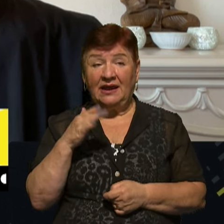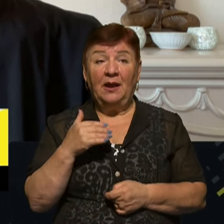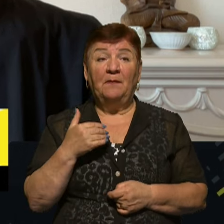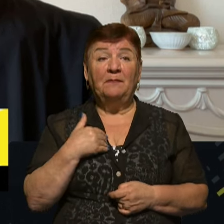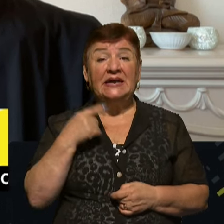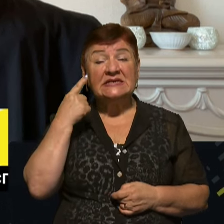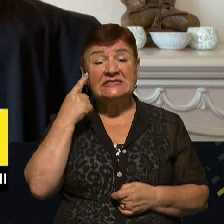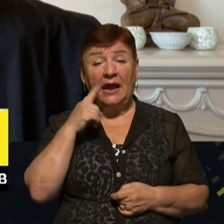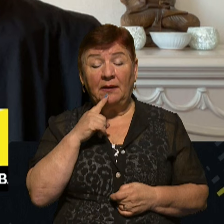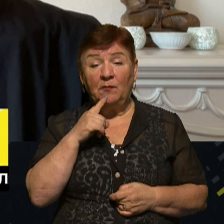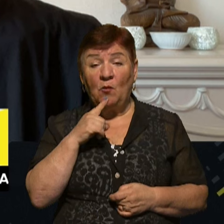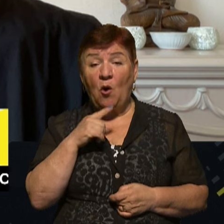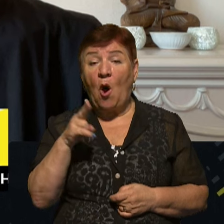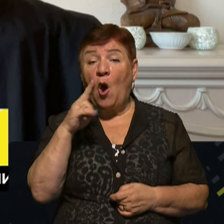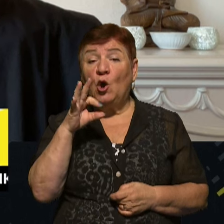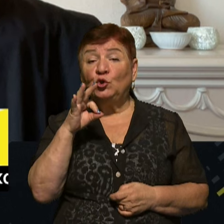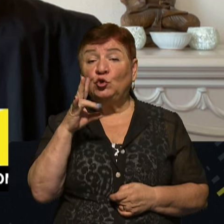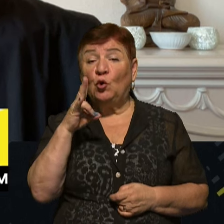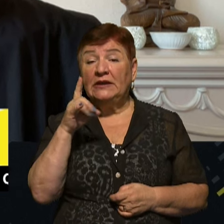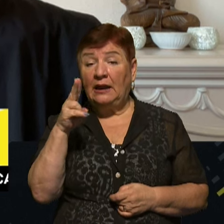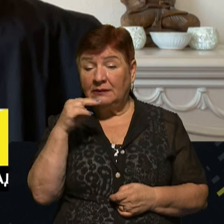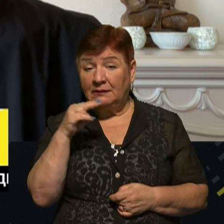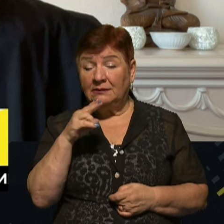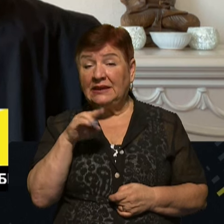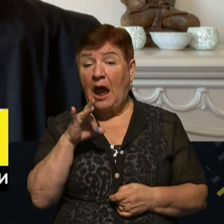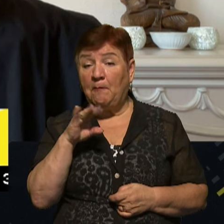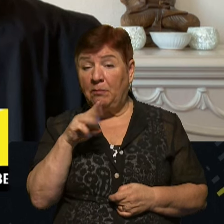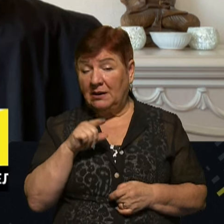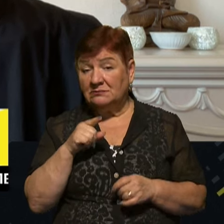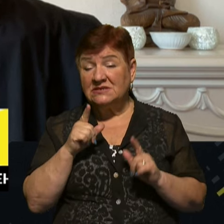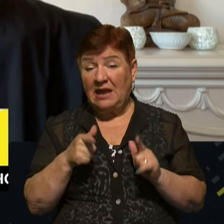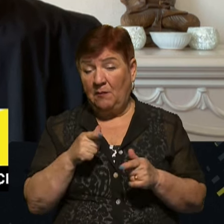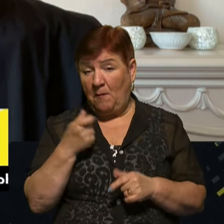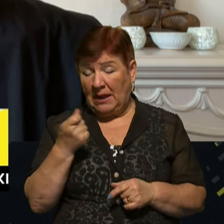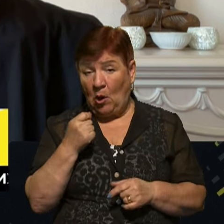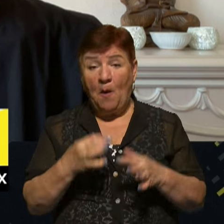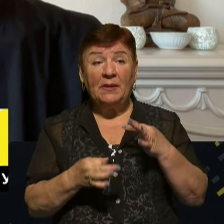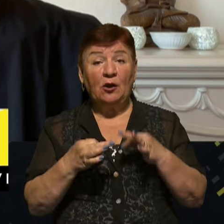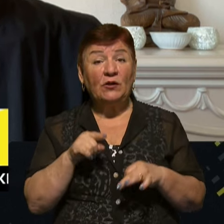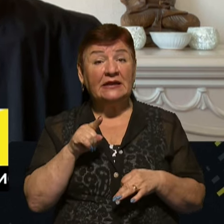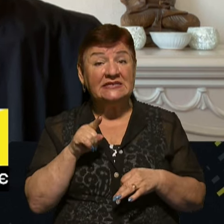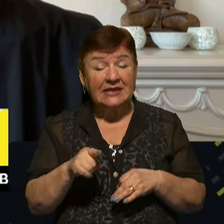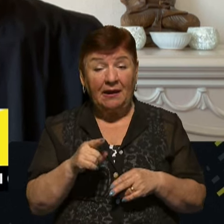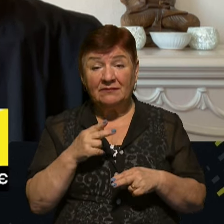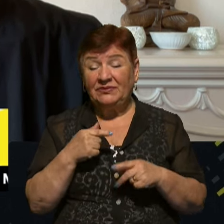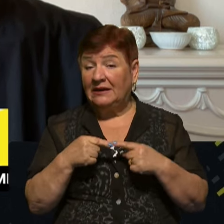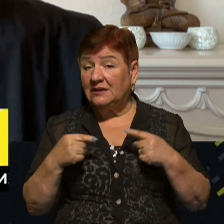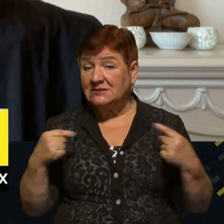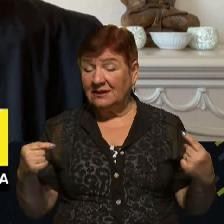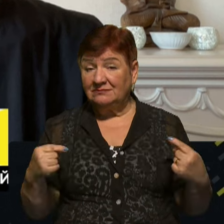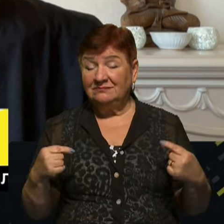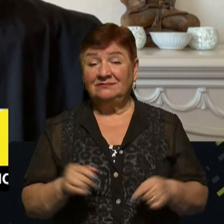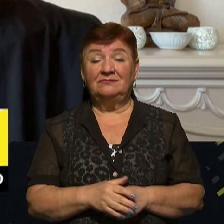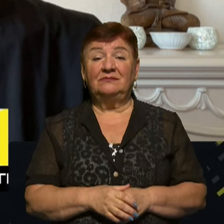про позиції Дональда Трампа для того, щоб говорити, наскільки вони корелюються з позиціями КНР. Але природа цих позицій, безумеречно, різна. Тому що